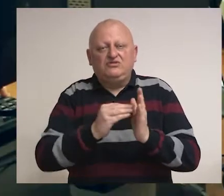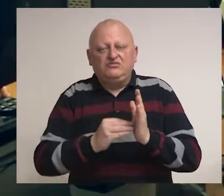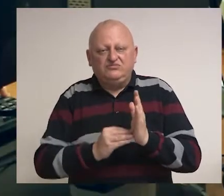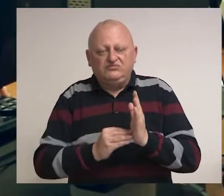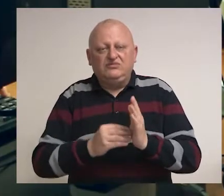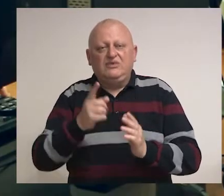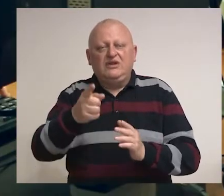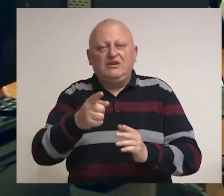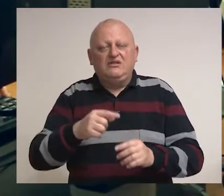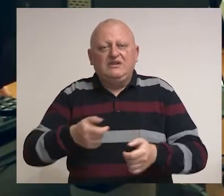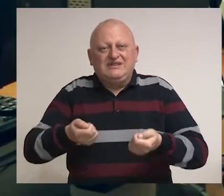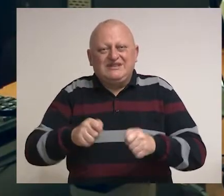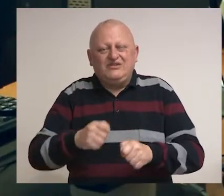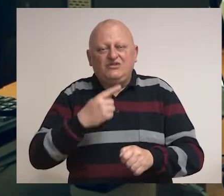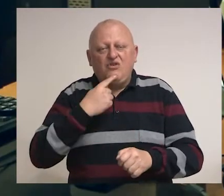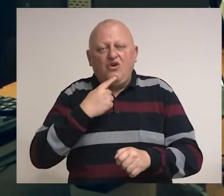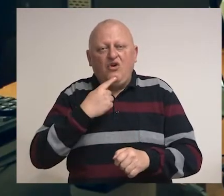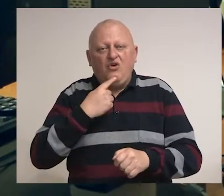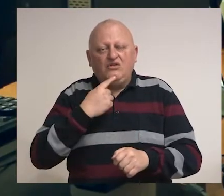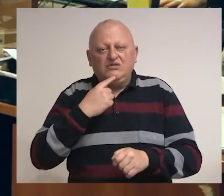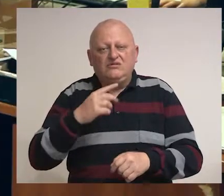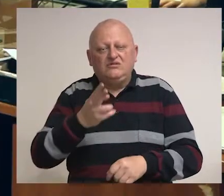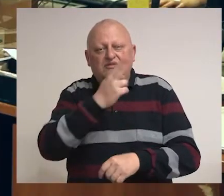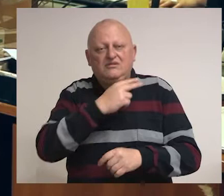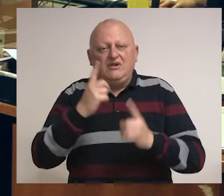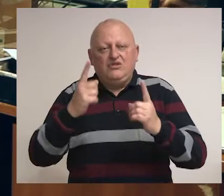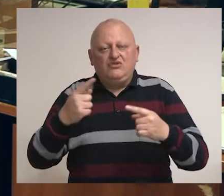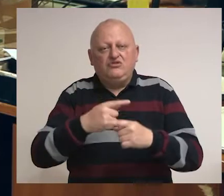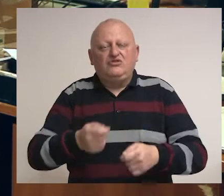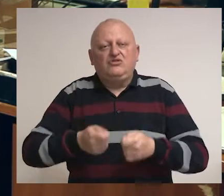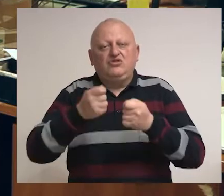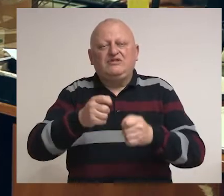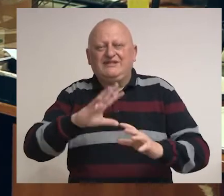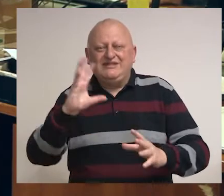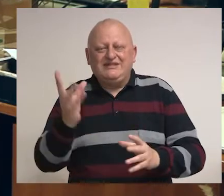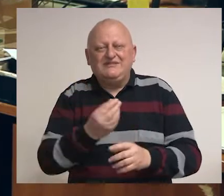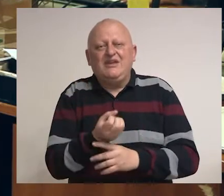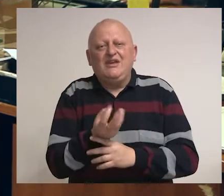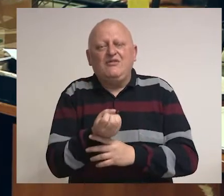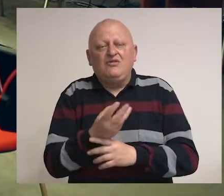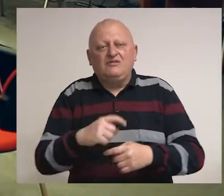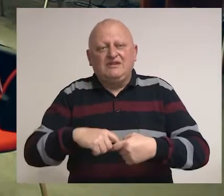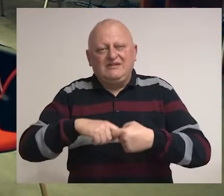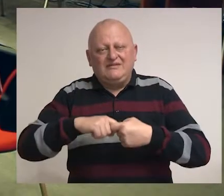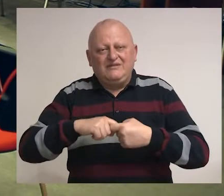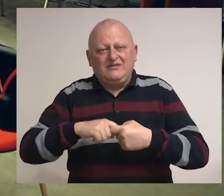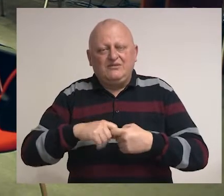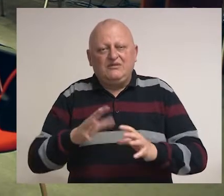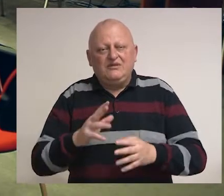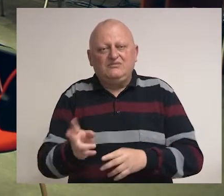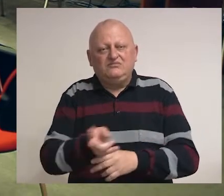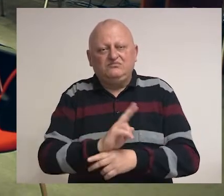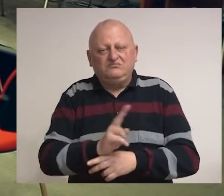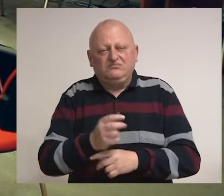i zaključke kojima ćemo nadležnim tužiteljstva dostavljati sve informacije vezano za eventualno